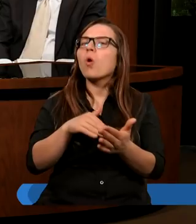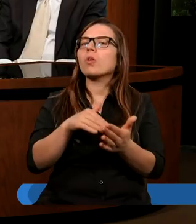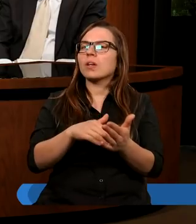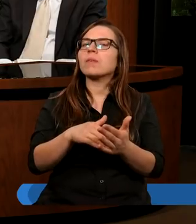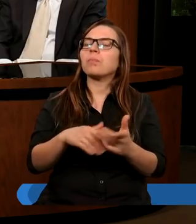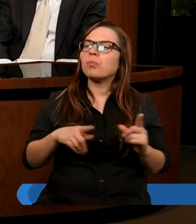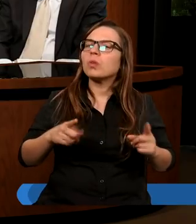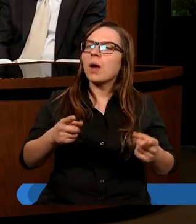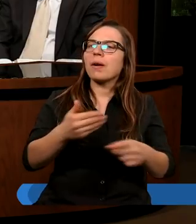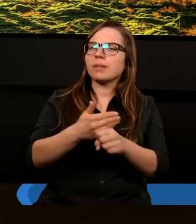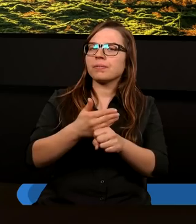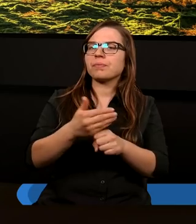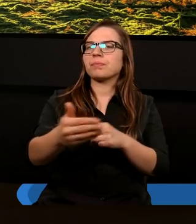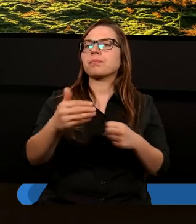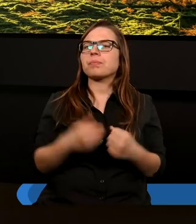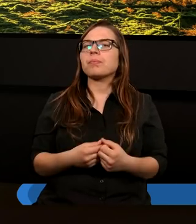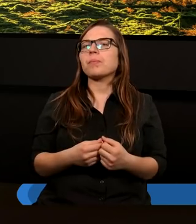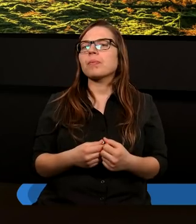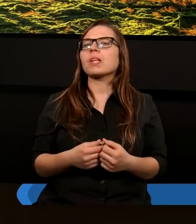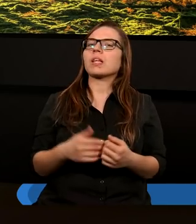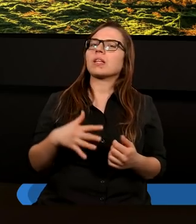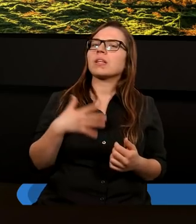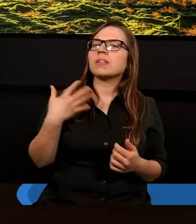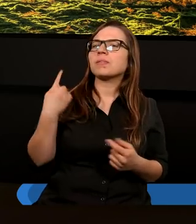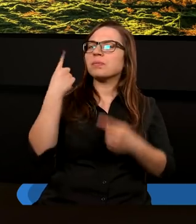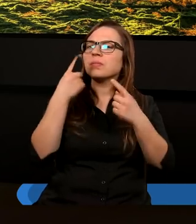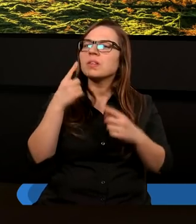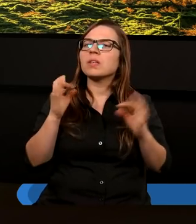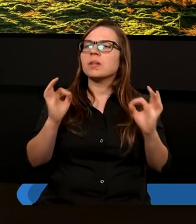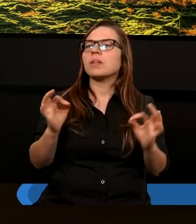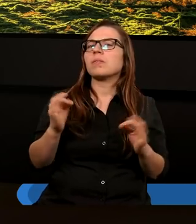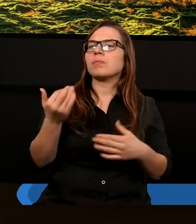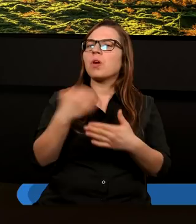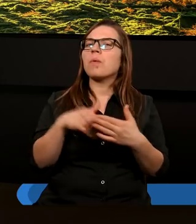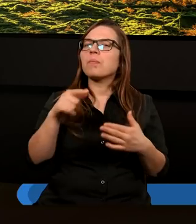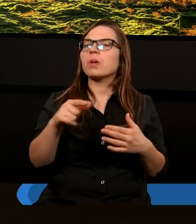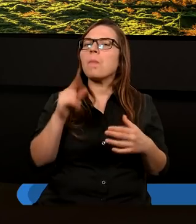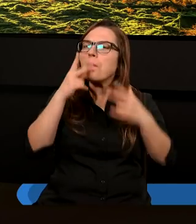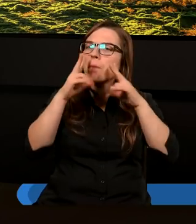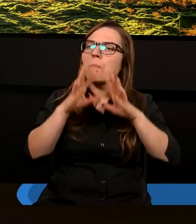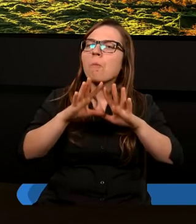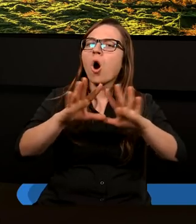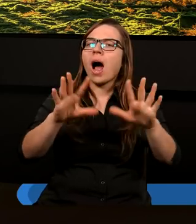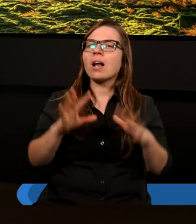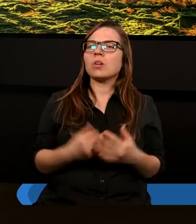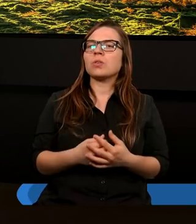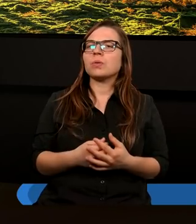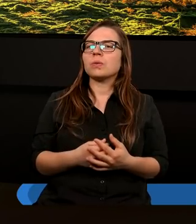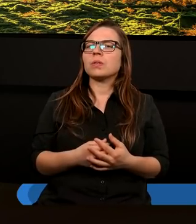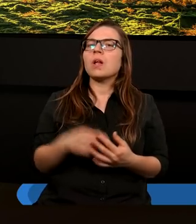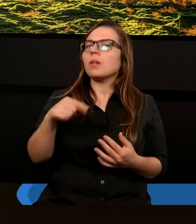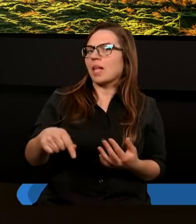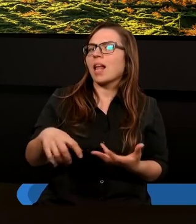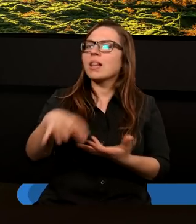działalności. I wydaje się, że jest to taki zapis historyczny, który w jakiś sposób nam pokazuje, że na tym